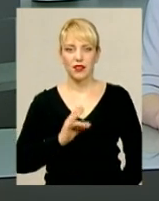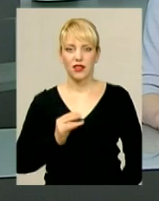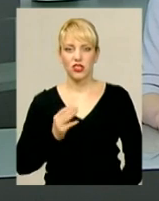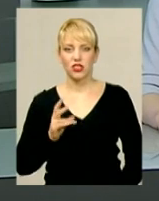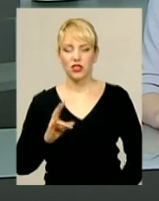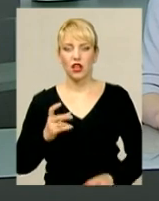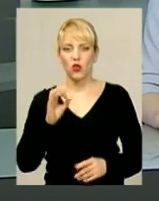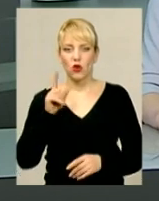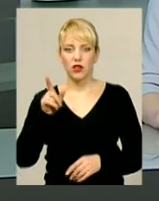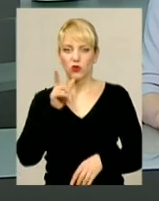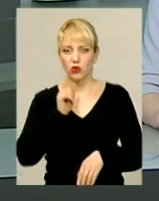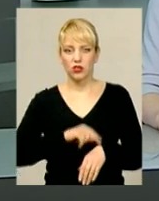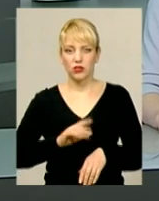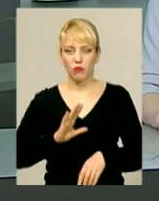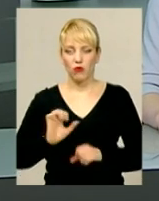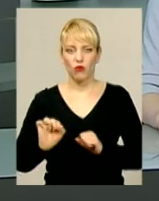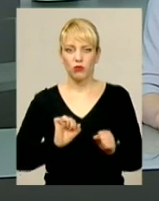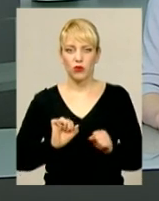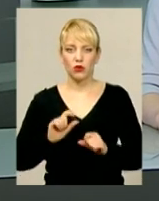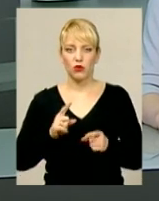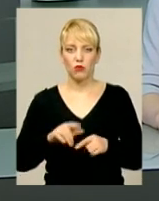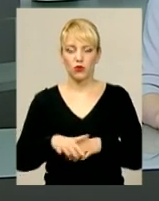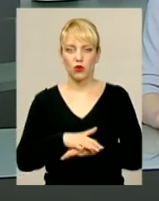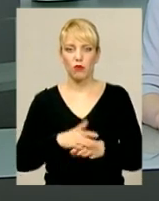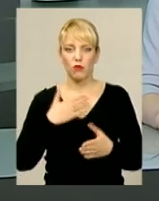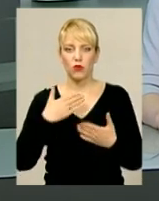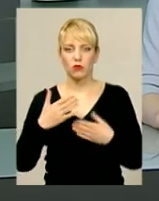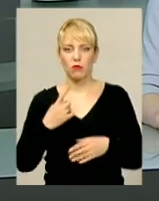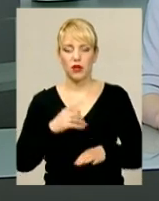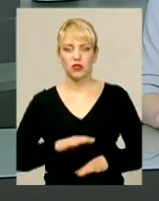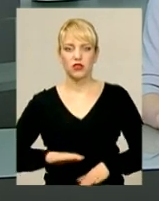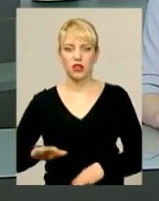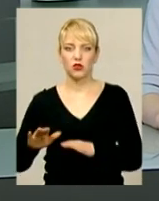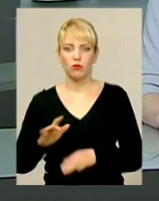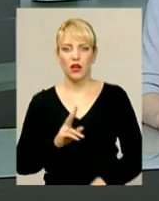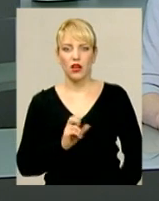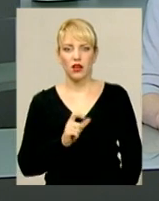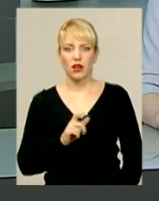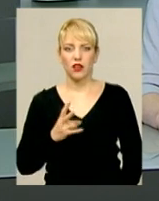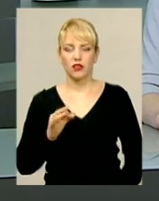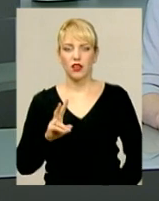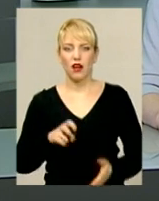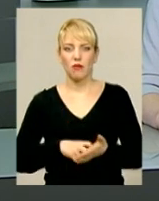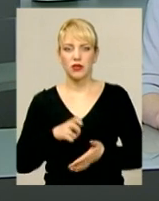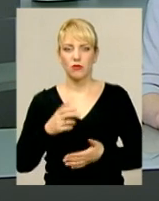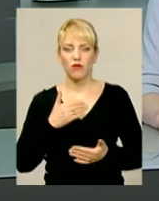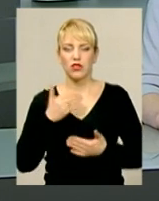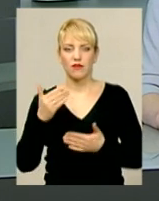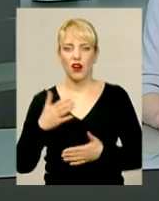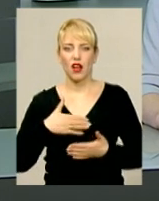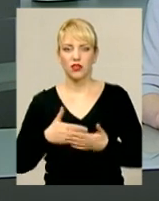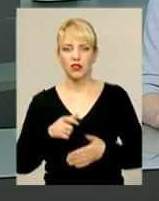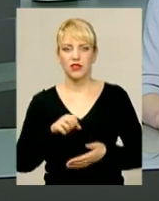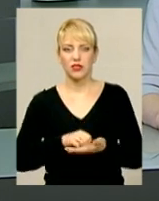але на той час він був у відрядженні. Тому із громадськістю поспілкувався перший заступник Роман Кахній. А письмове звернення активістів